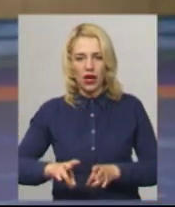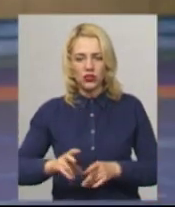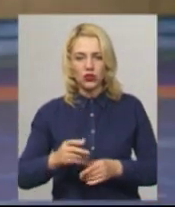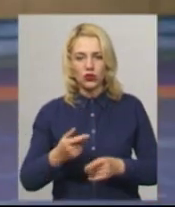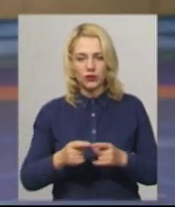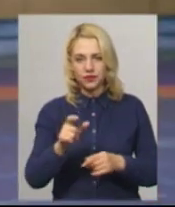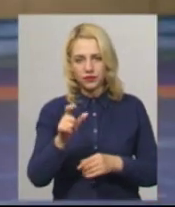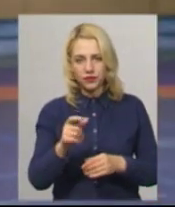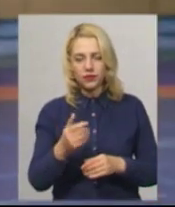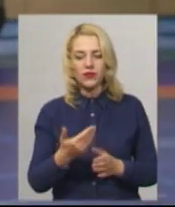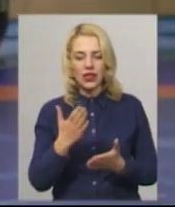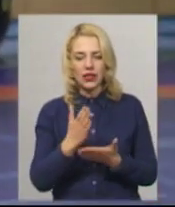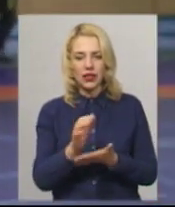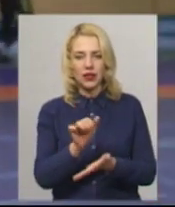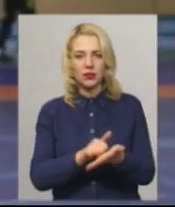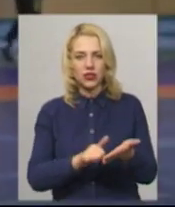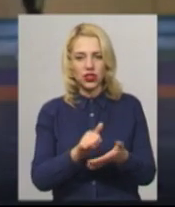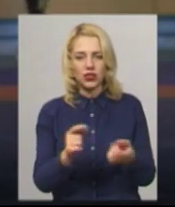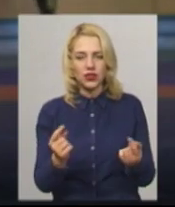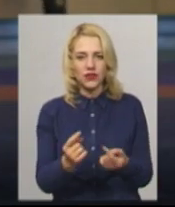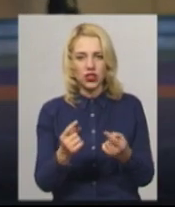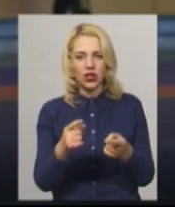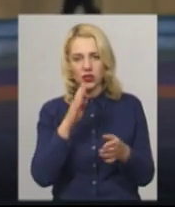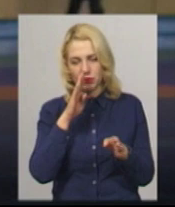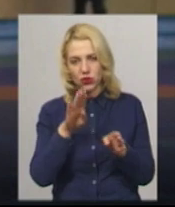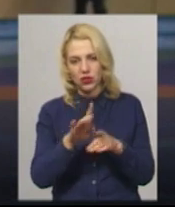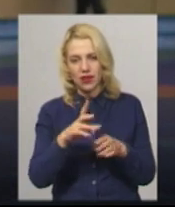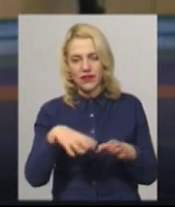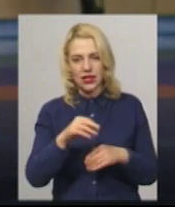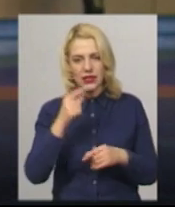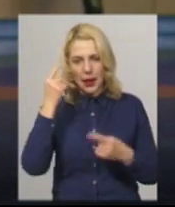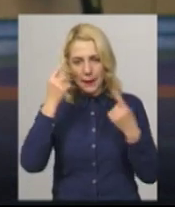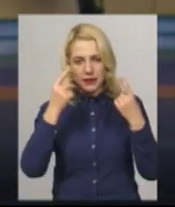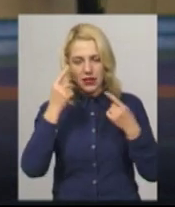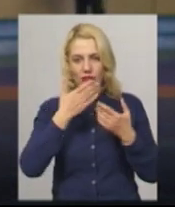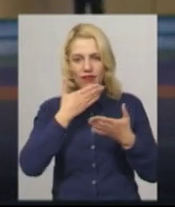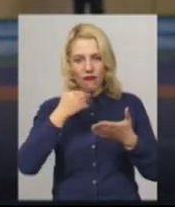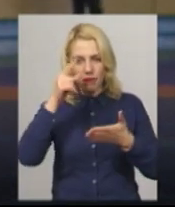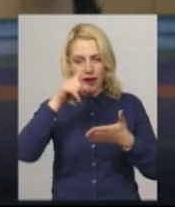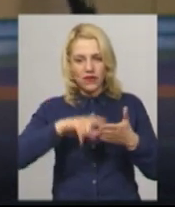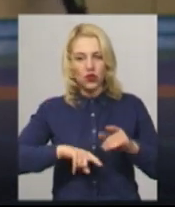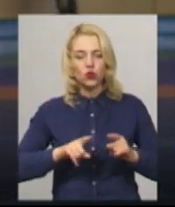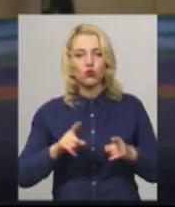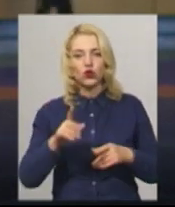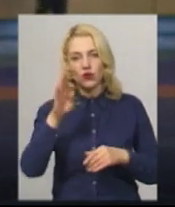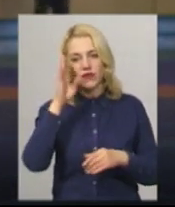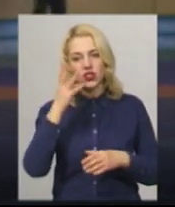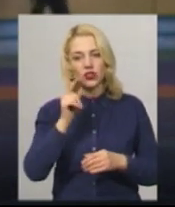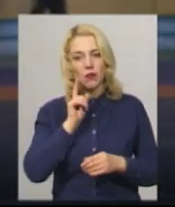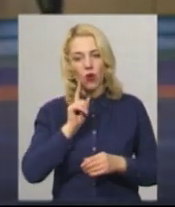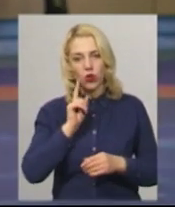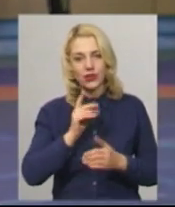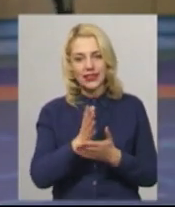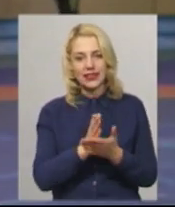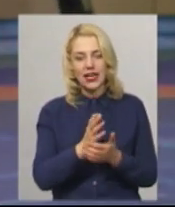«Є причини, звичайно. Скоріш за все, напевно, психологічно не впевнений. Тому що він ще молодий. Все ж